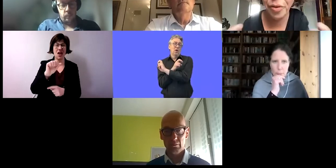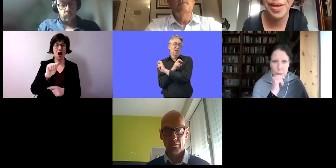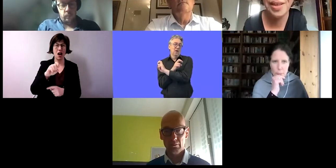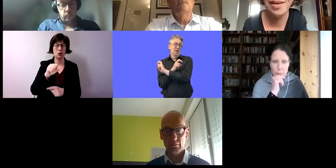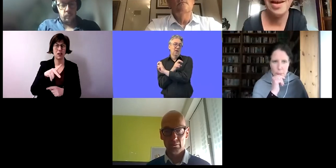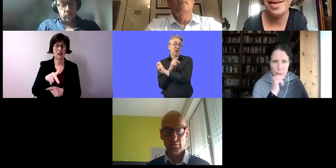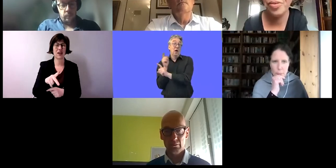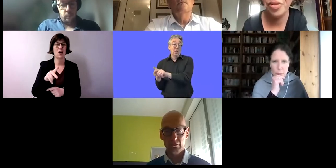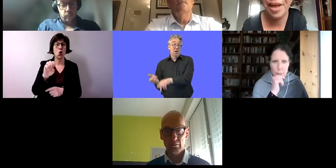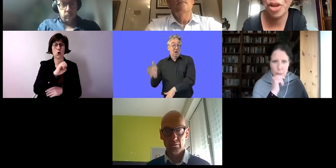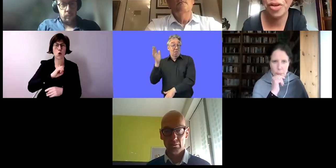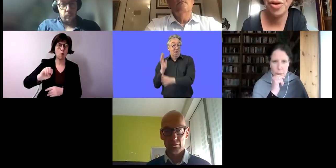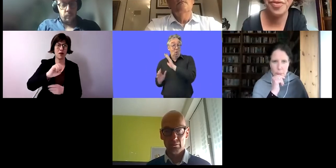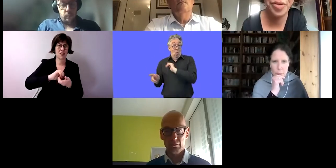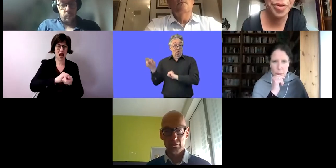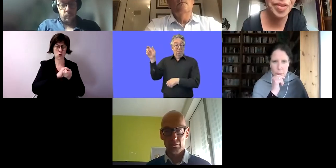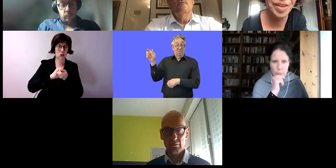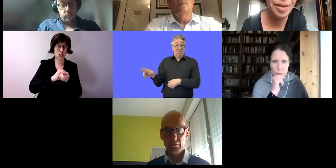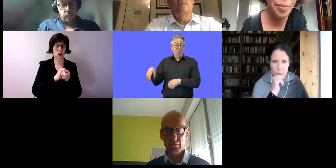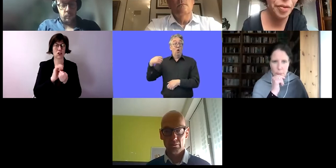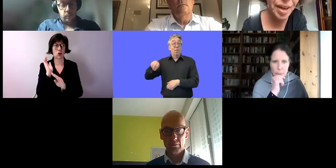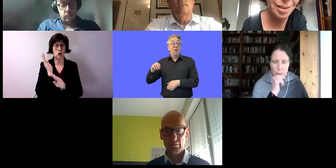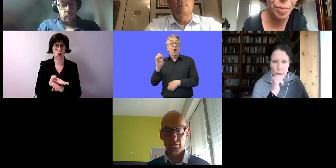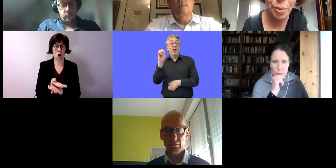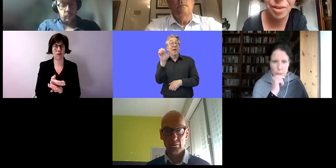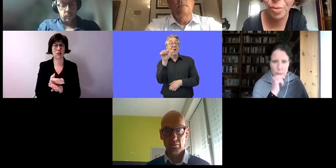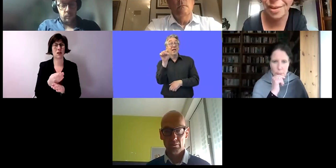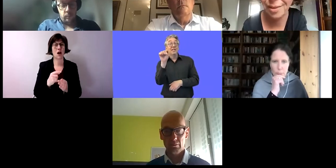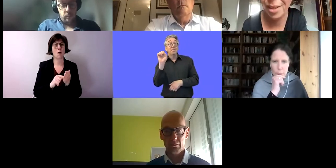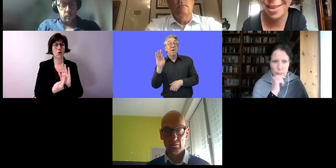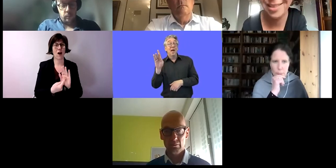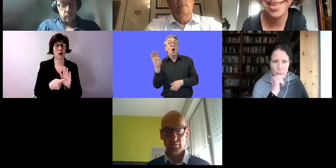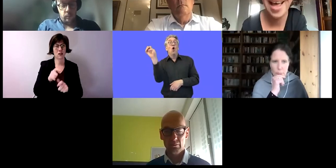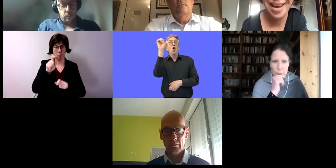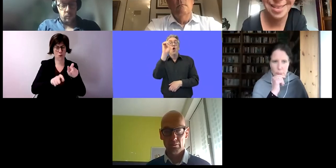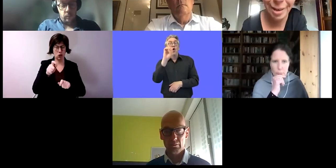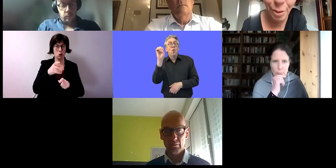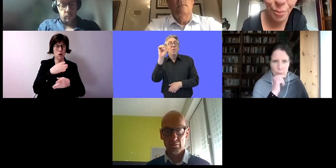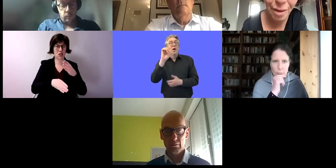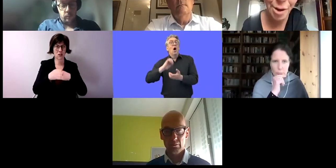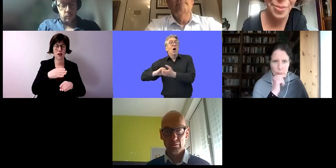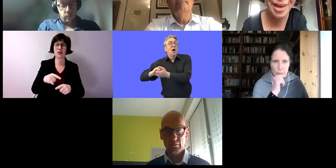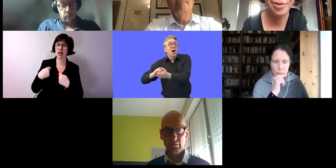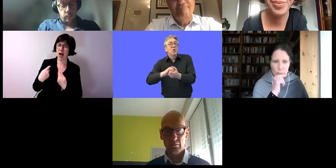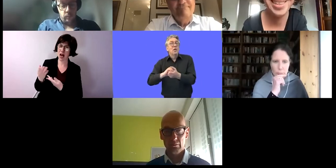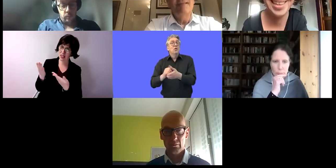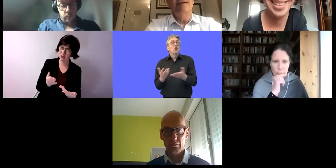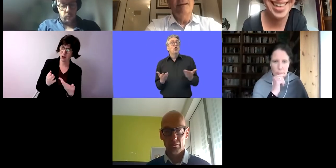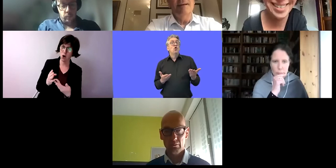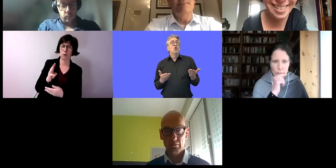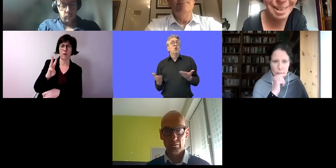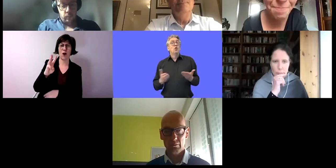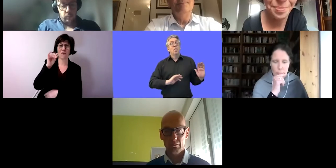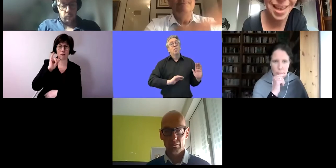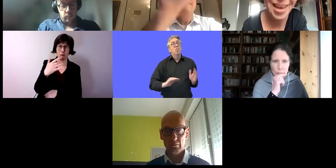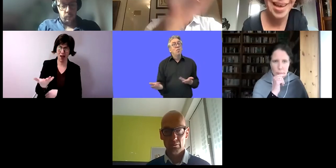of the European Association of Service Providers for Persons with Disabilities. Herzlich willkommen, Herr Wolfsmeier. freue mich sehr, dass Sie